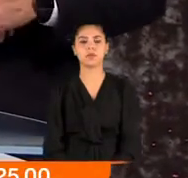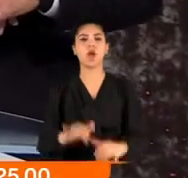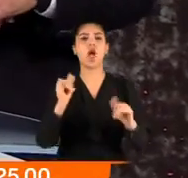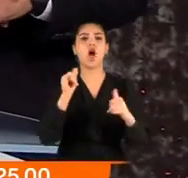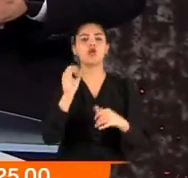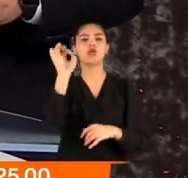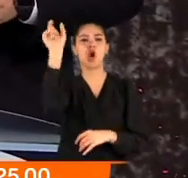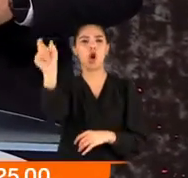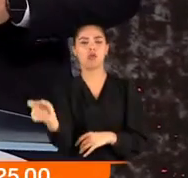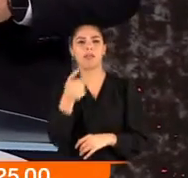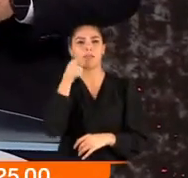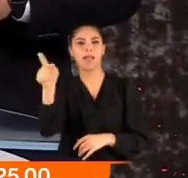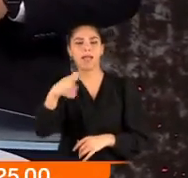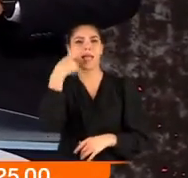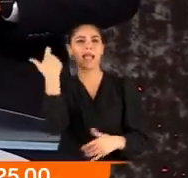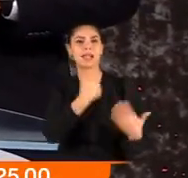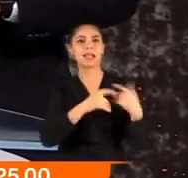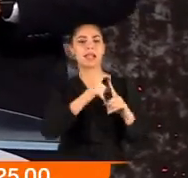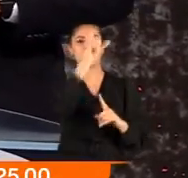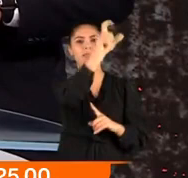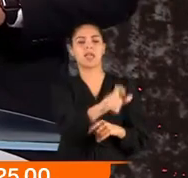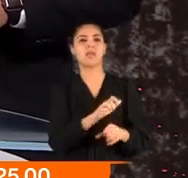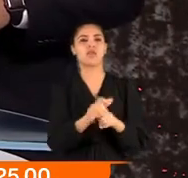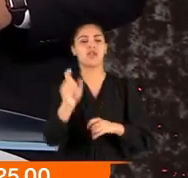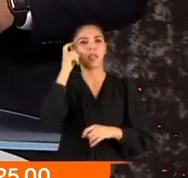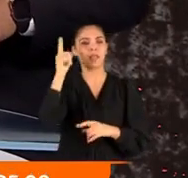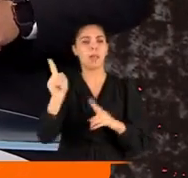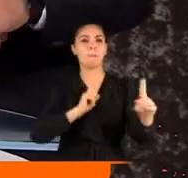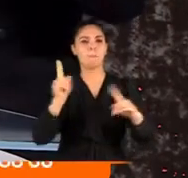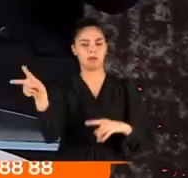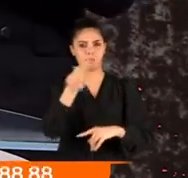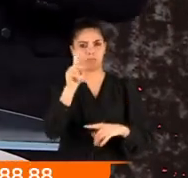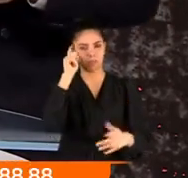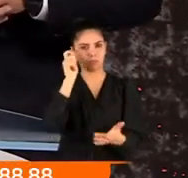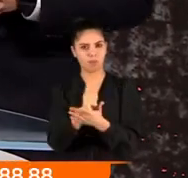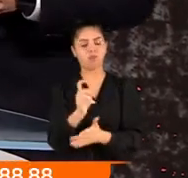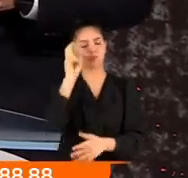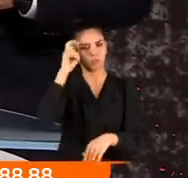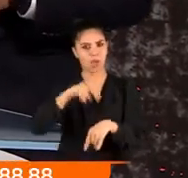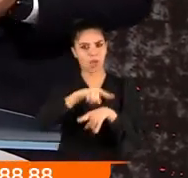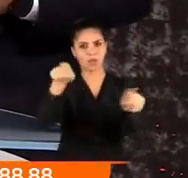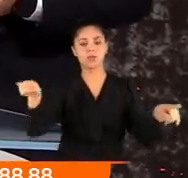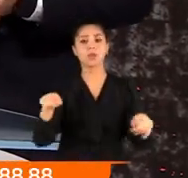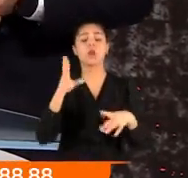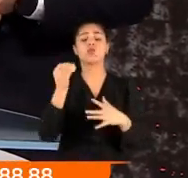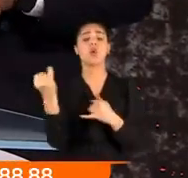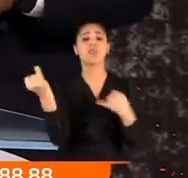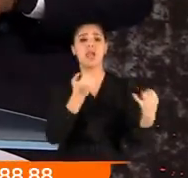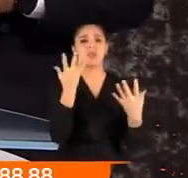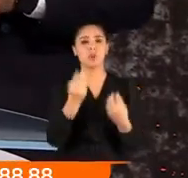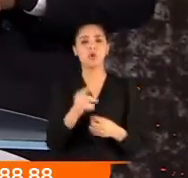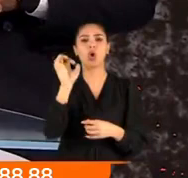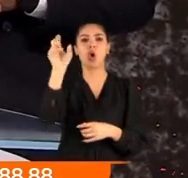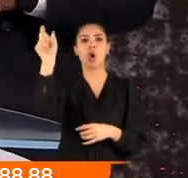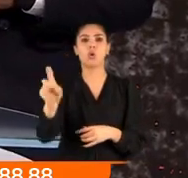Oyuncu Ozan Güven'le eski sevgisi Deniz Buluksuz şiddet iddiasıyla mahkemelik olmuştu. Hatırlayacaksınız. O günlerde çok tartışılmıştı. Ozan